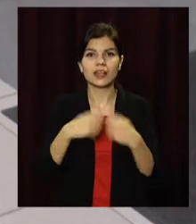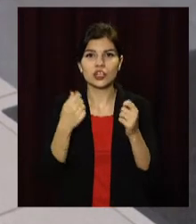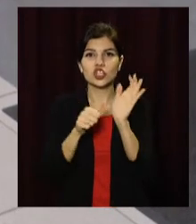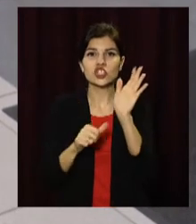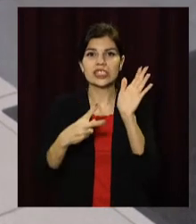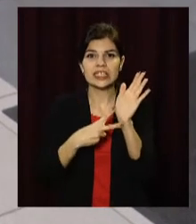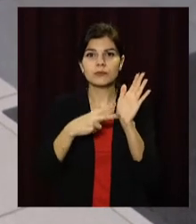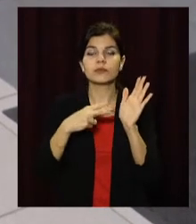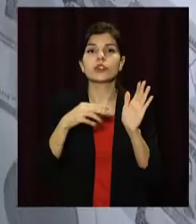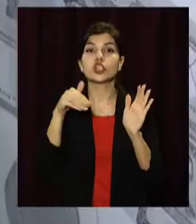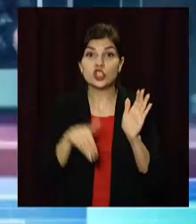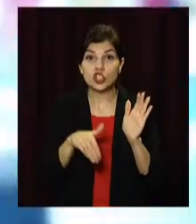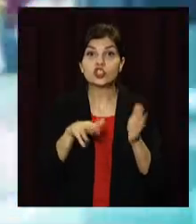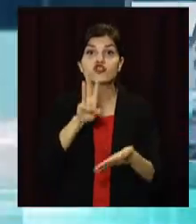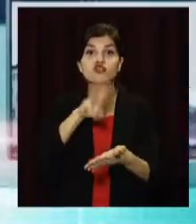тисяч штрафів.